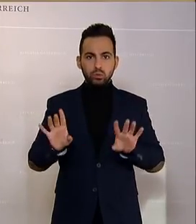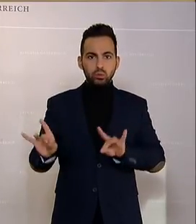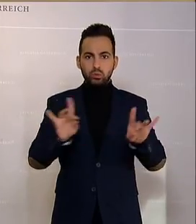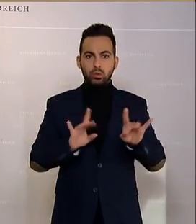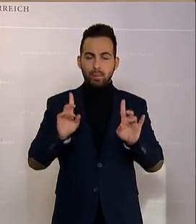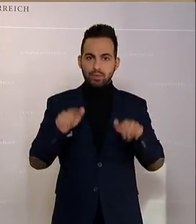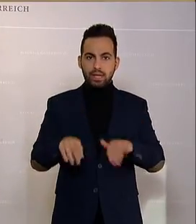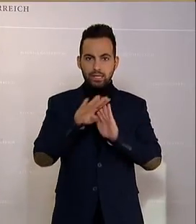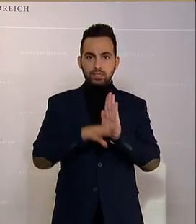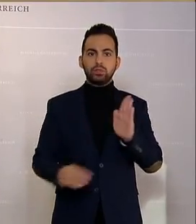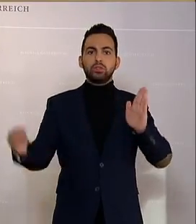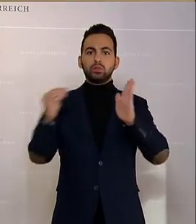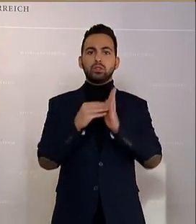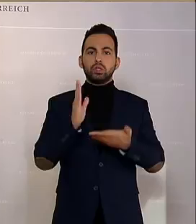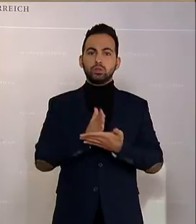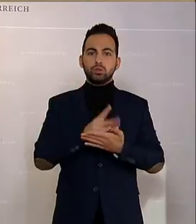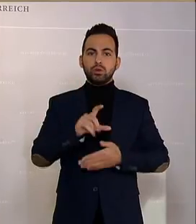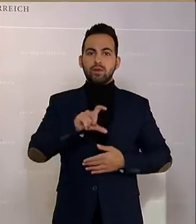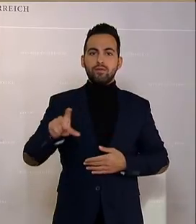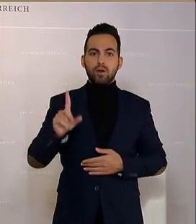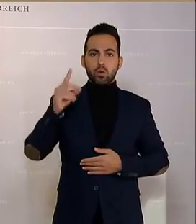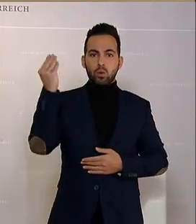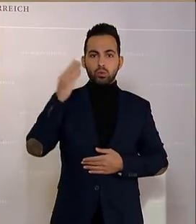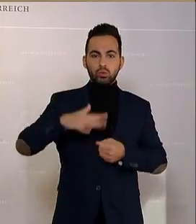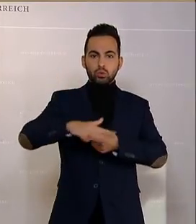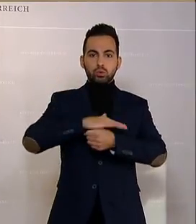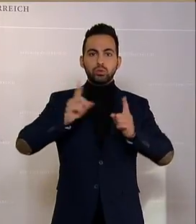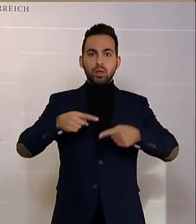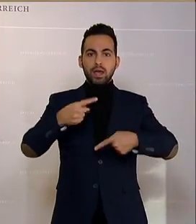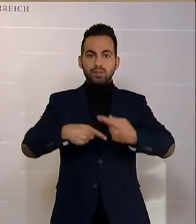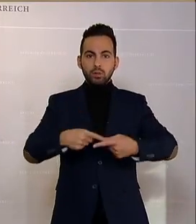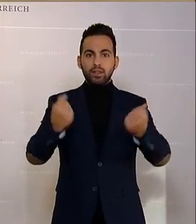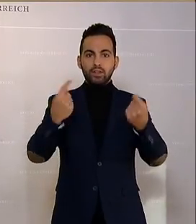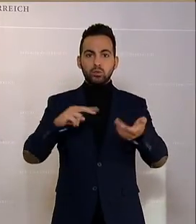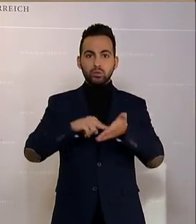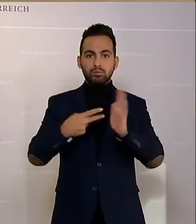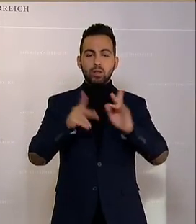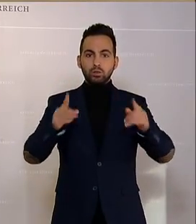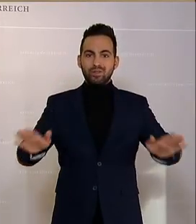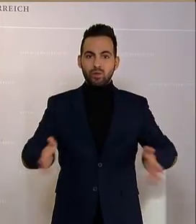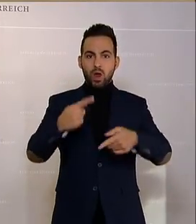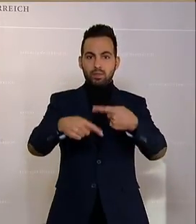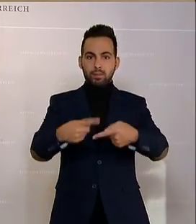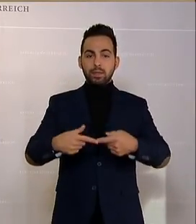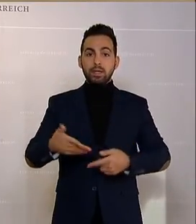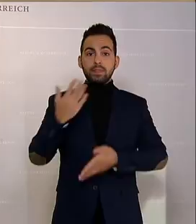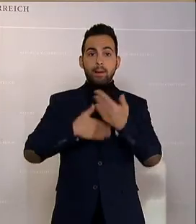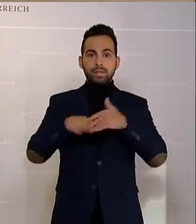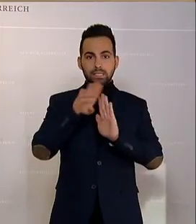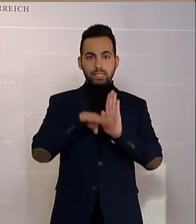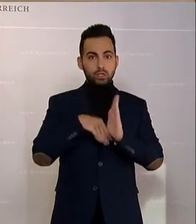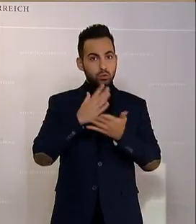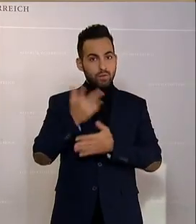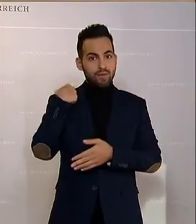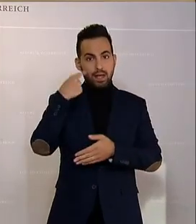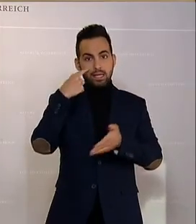im Gesetz steht, nämlich den Fachhochschulentwicklungs und Finanzierungsplan voranzutreiben. Wir haben damals beim Gesetz schon darauf hingewiesen, dass